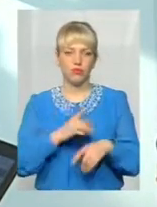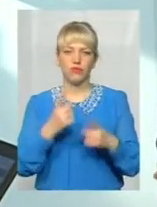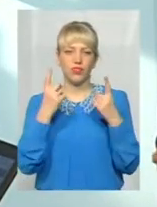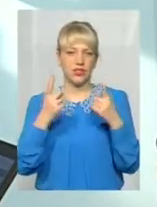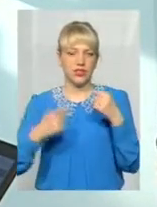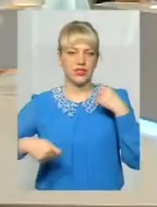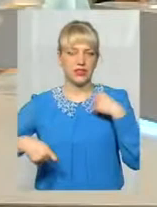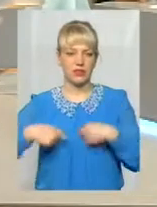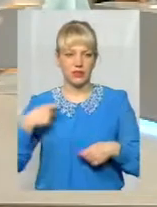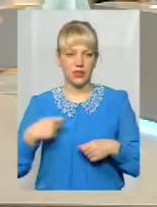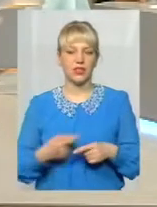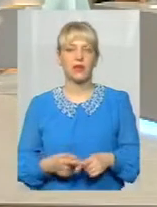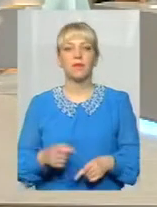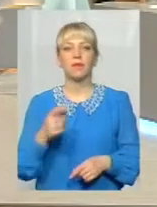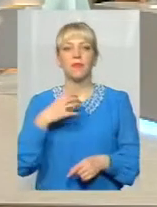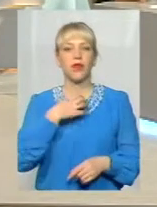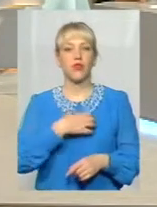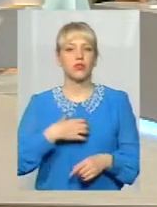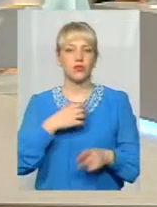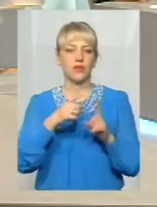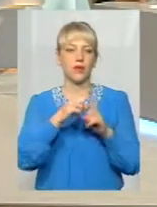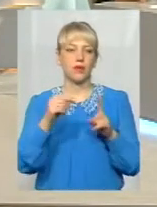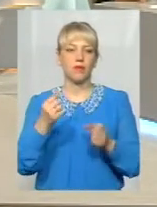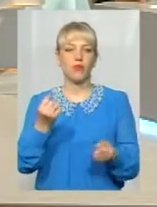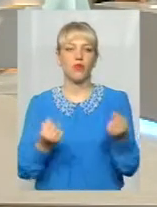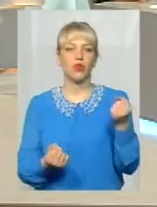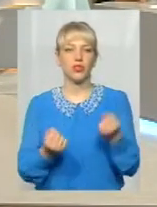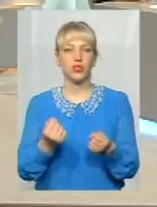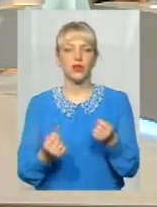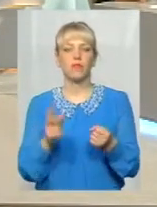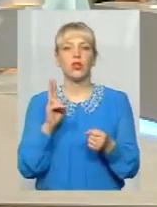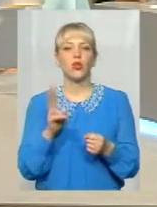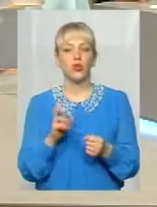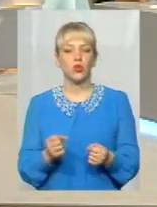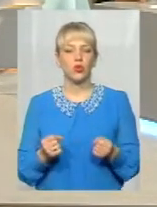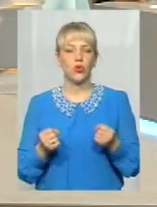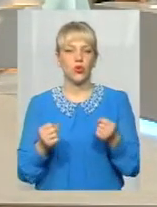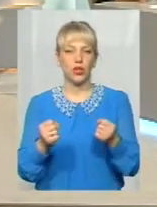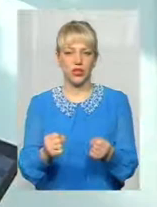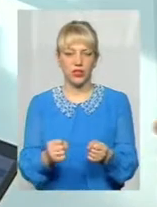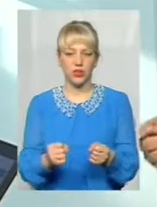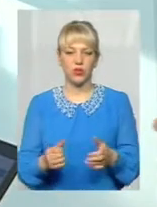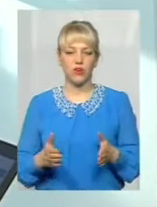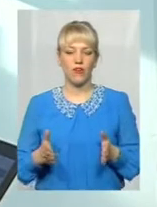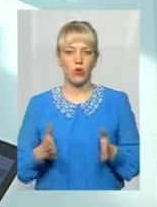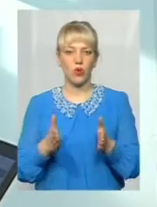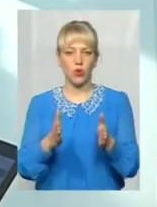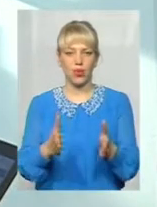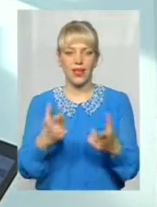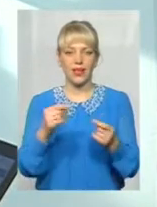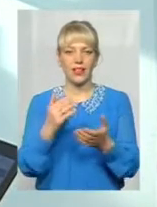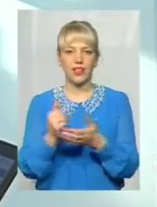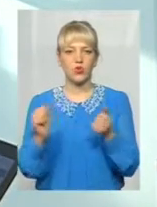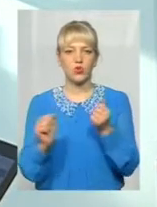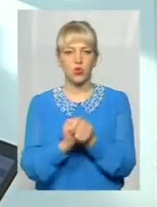правило. Ну і водіям, які їдуть вздовж доріг, де є і суха рослинність, і лісові масиви,